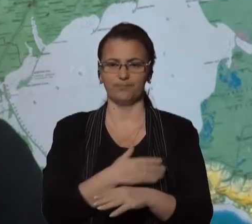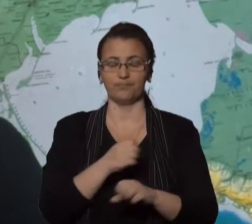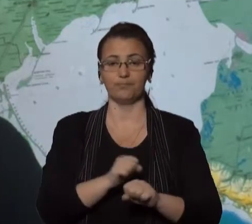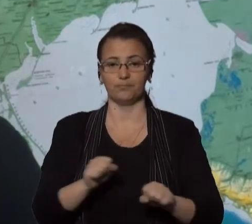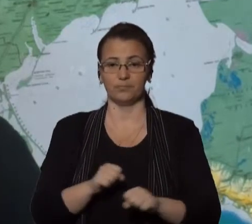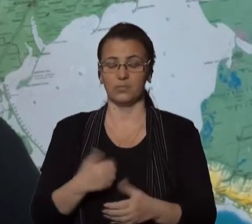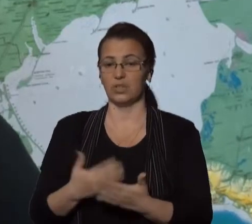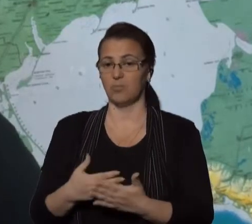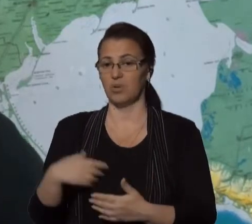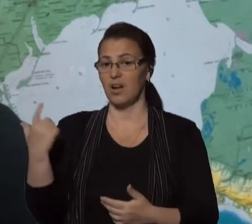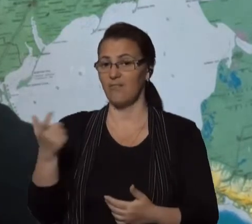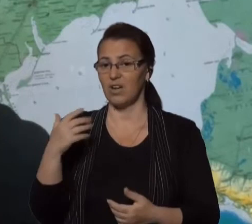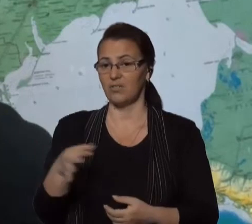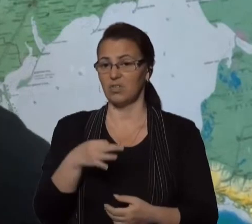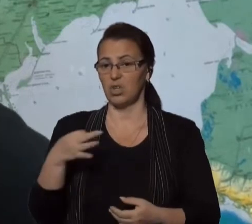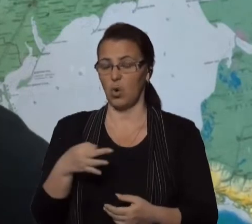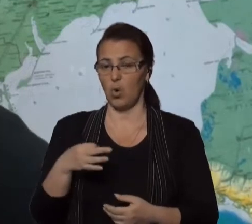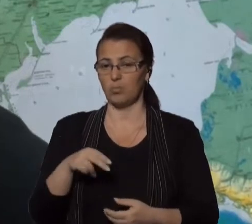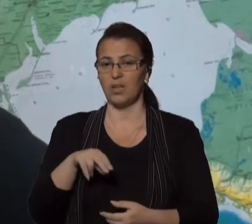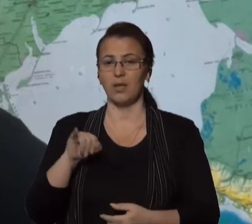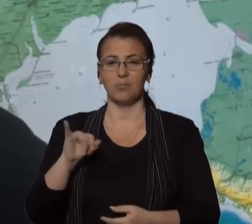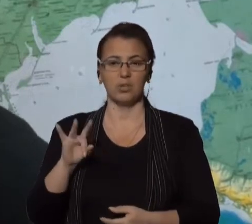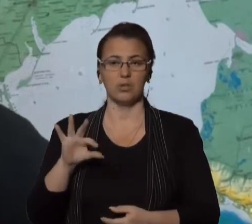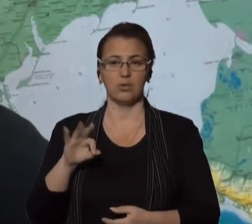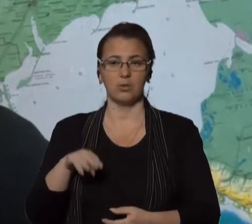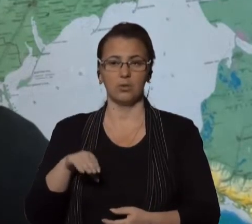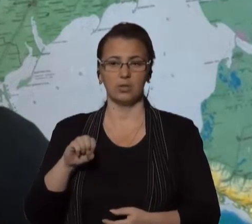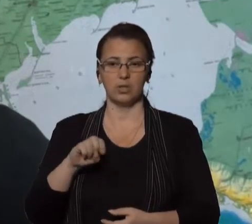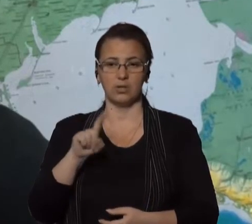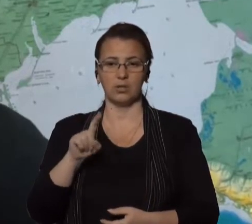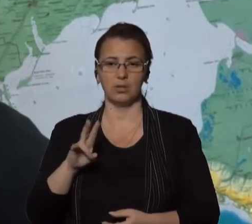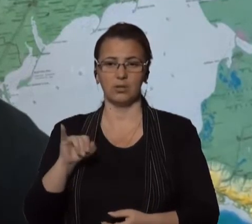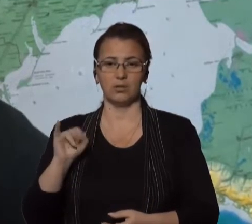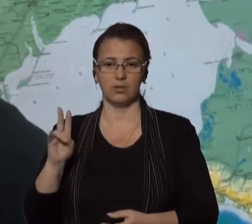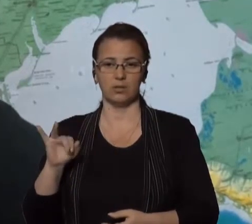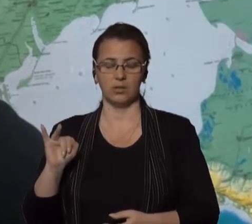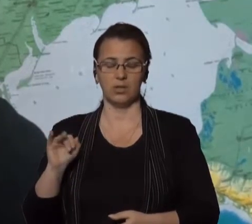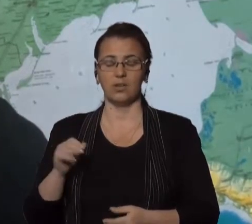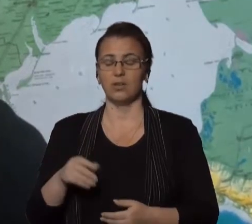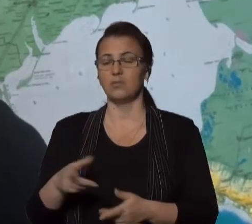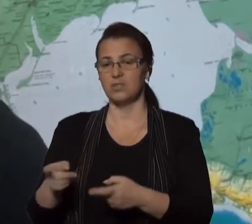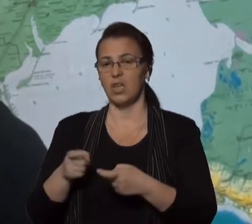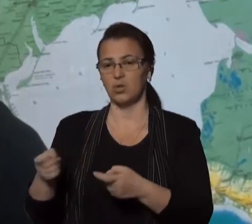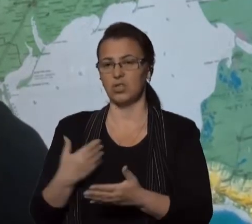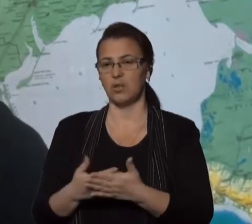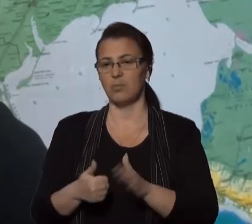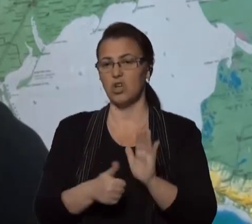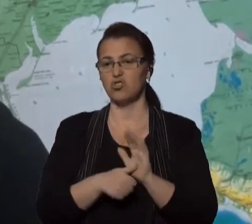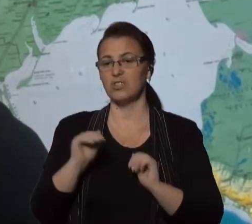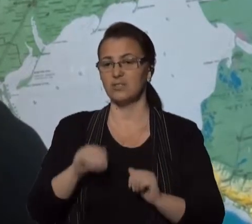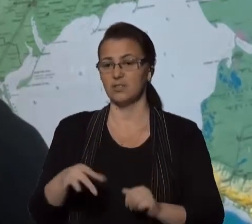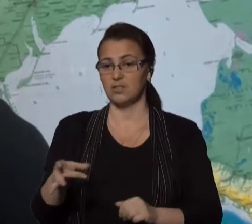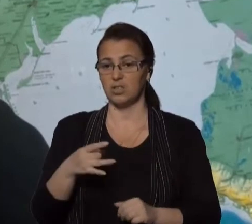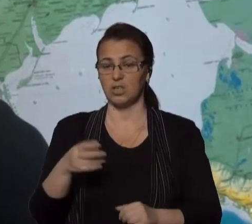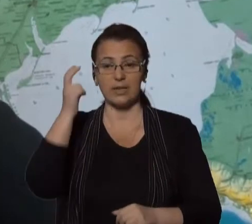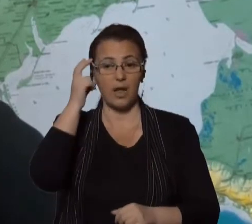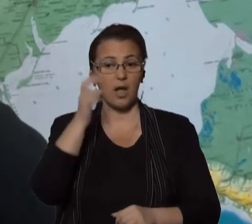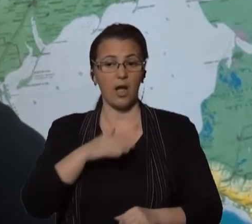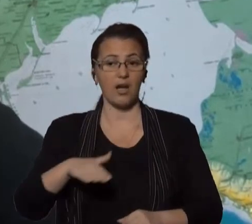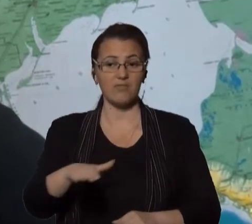області піотехніки залучалися майже 6 тисяч разів. Київщина,